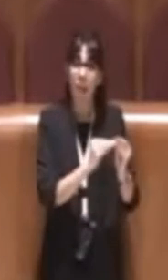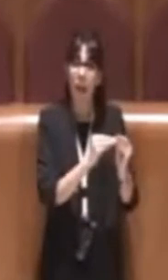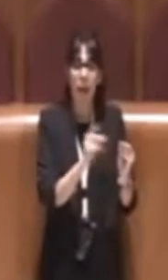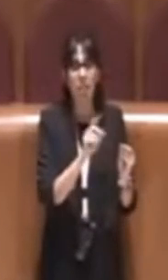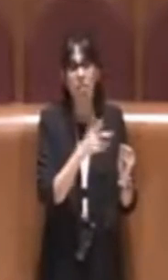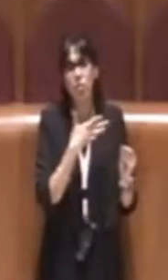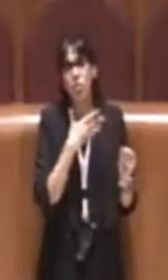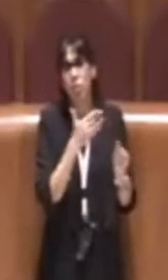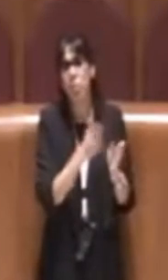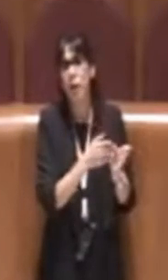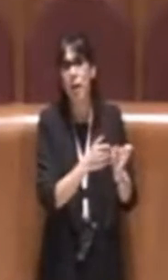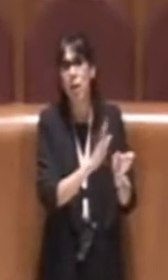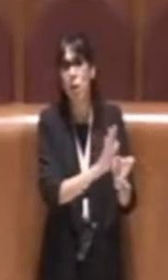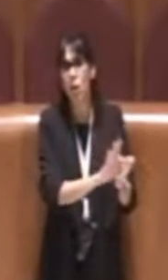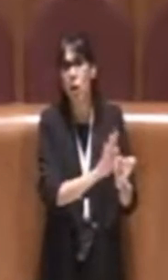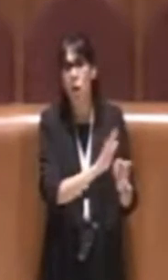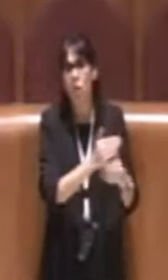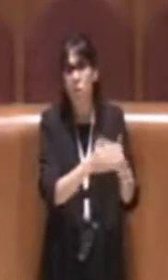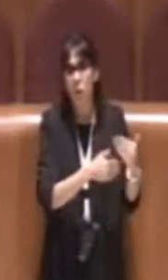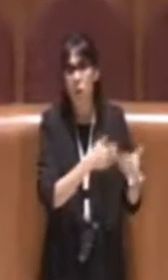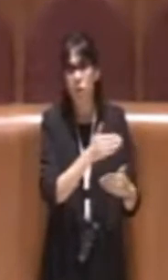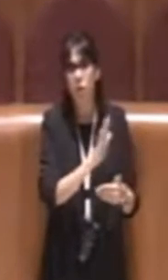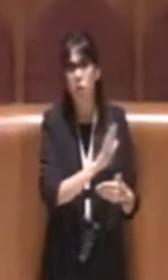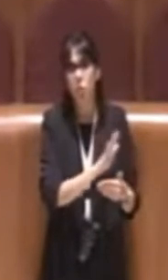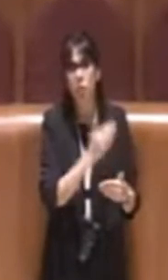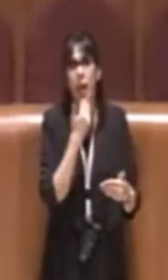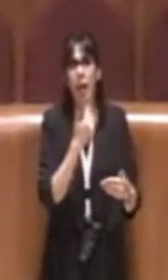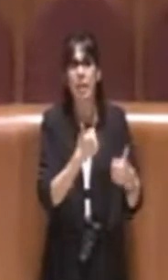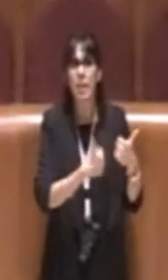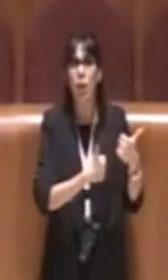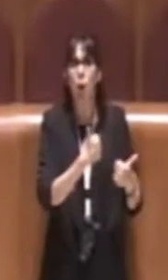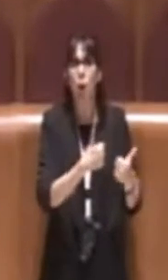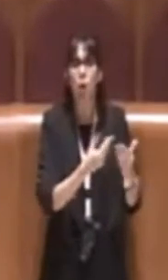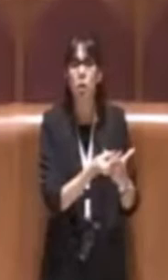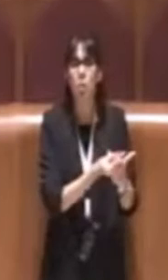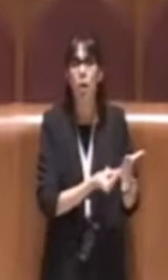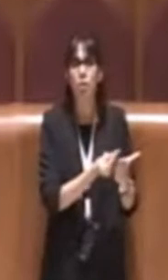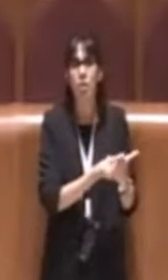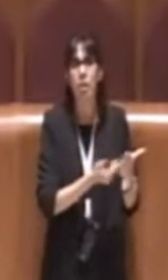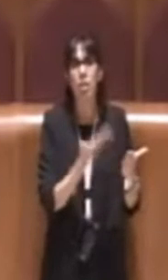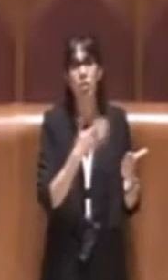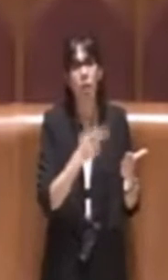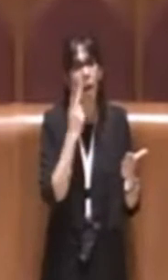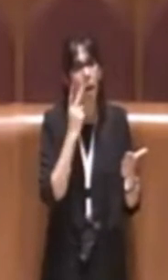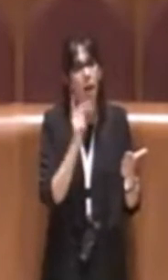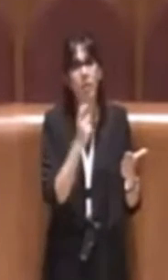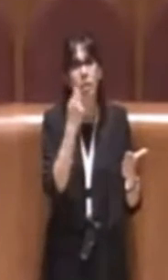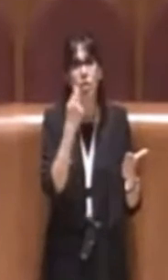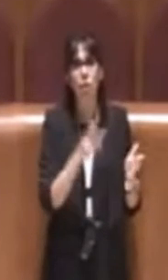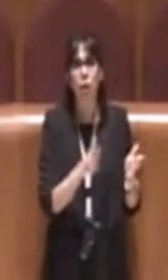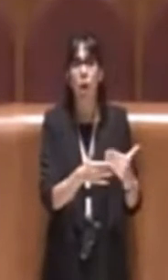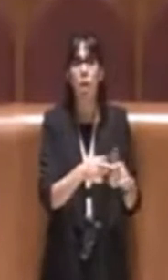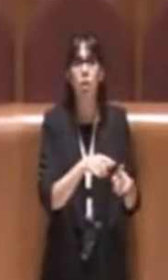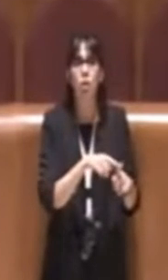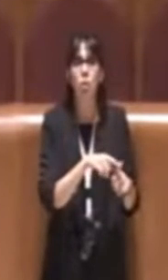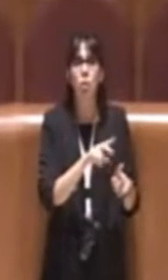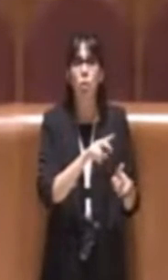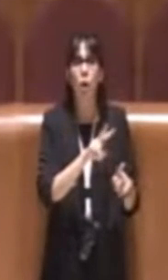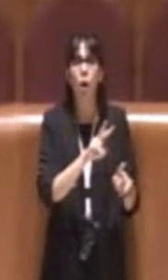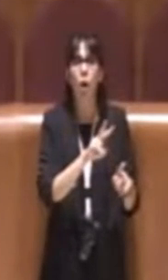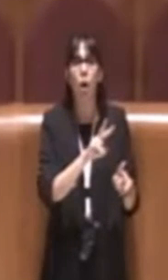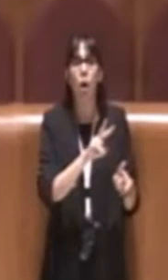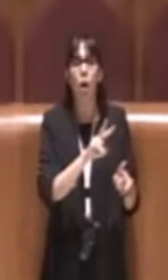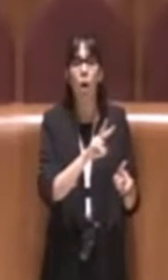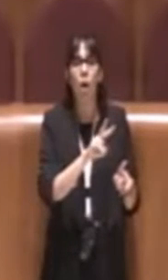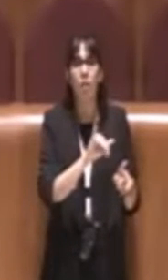percorso grazie al concorso di progettazione che ha visto vincere lo